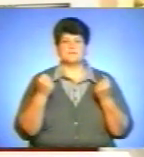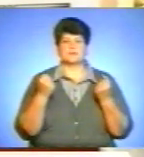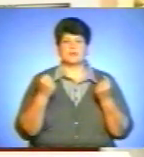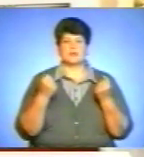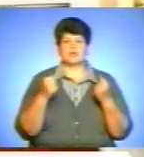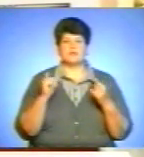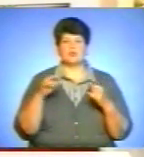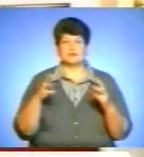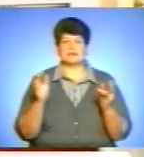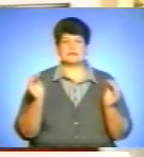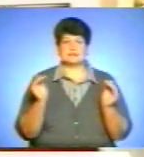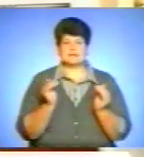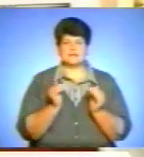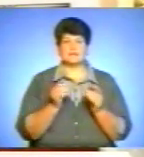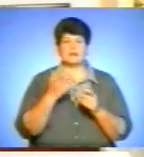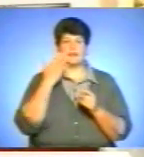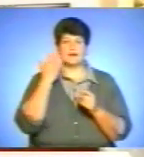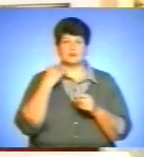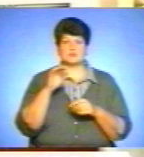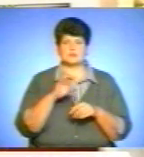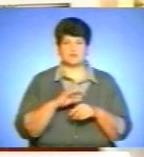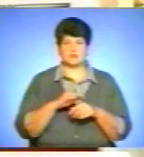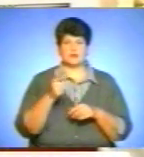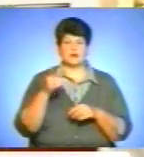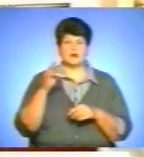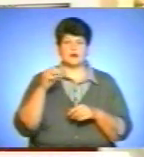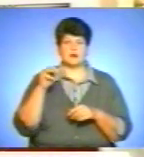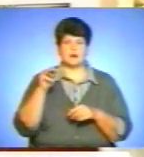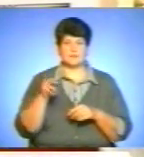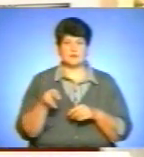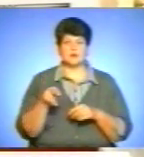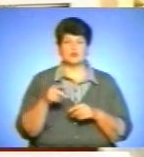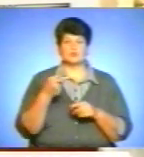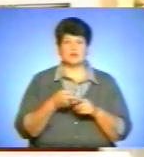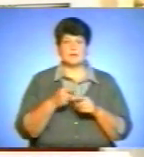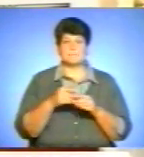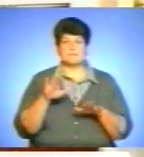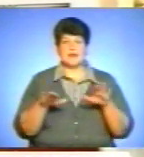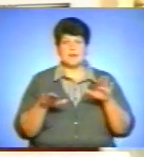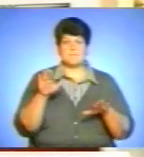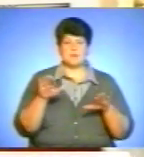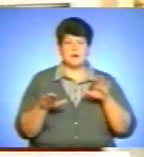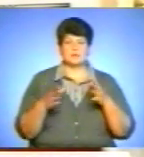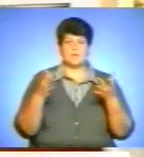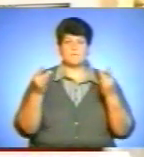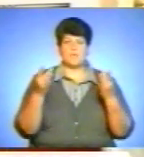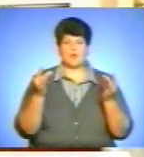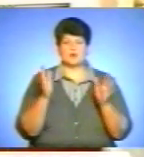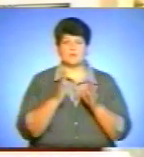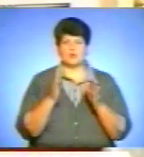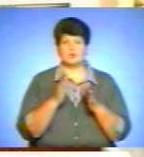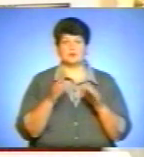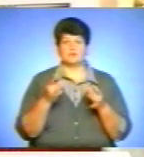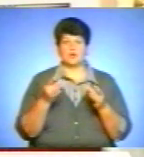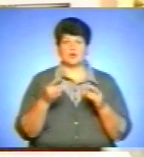знизуся, і легше захворіти на гриб. Тому, звичайно, такі перепади, мокра погода, коли мочать ноги,